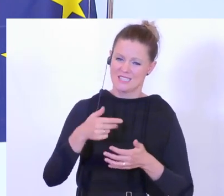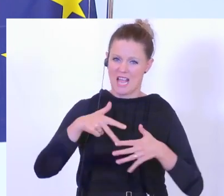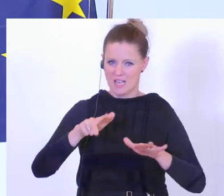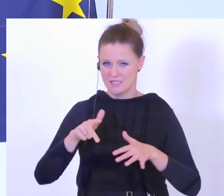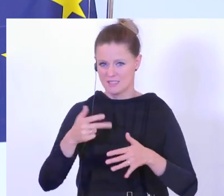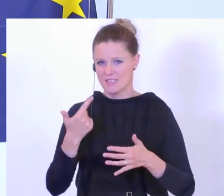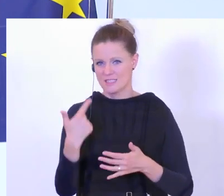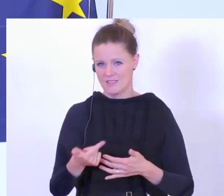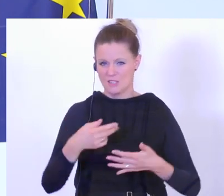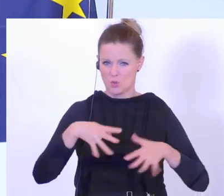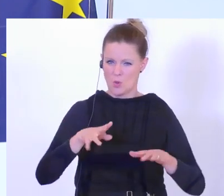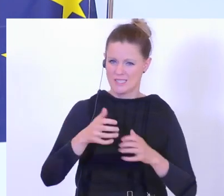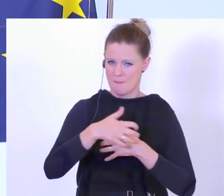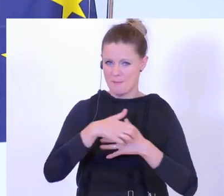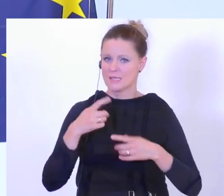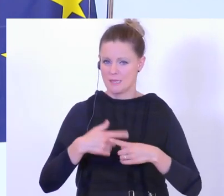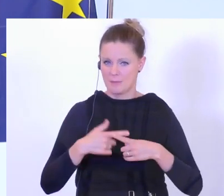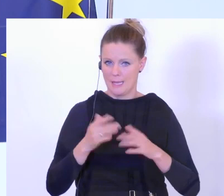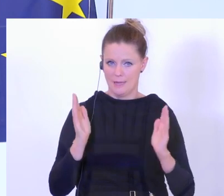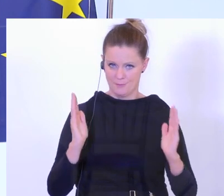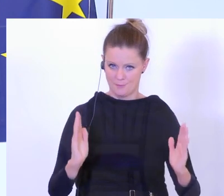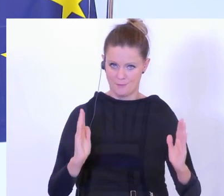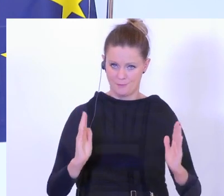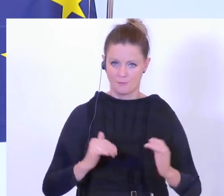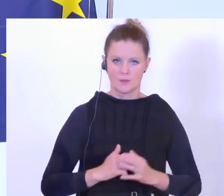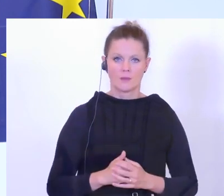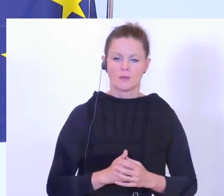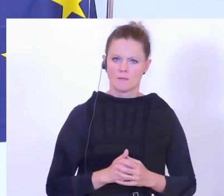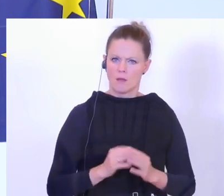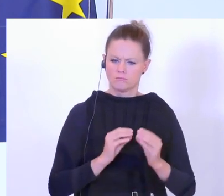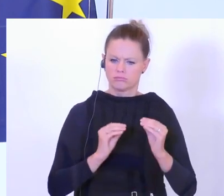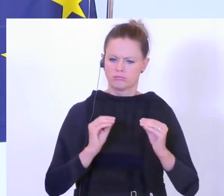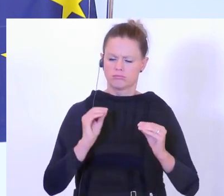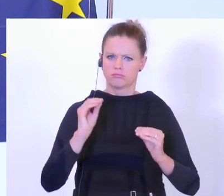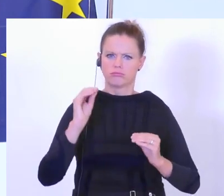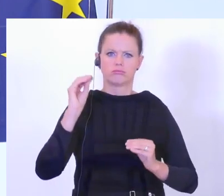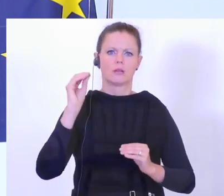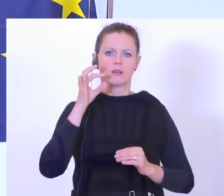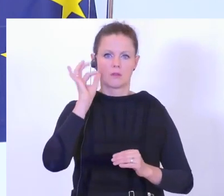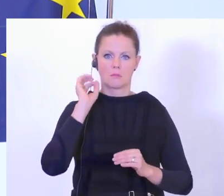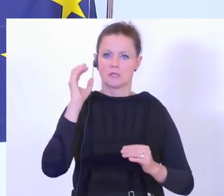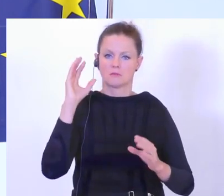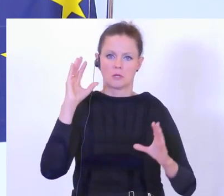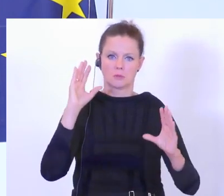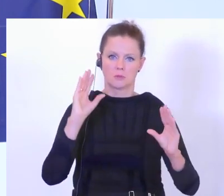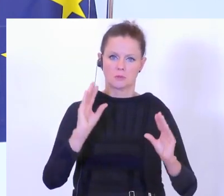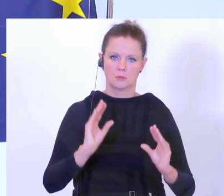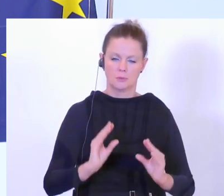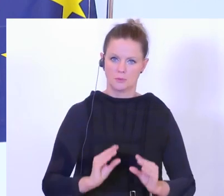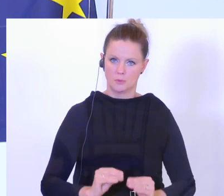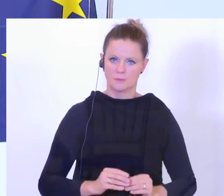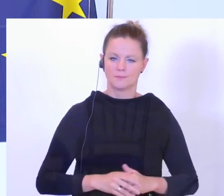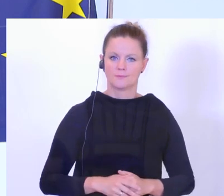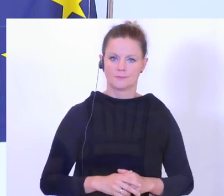April hatten wir diese größeren Steigerungen. Das hat sich inzwischen enorm abgeflacht.